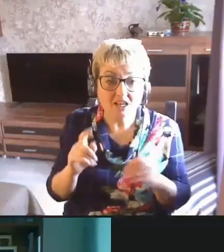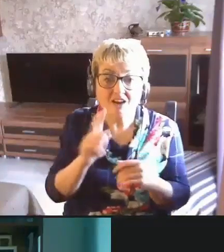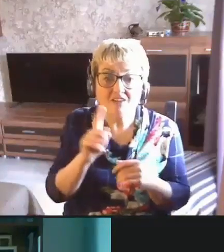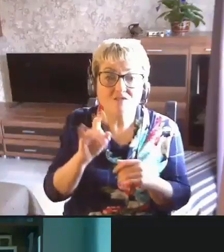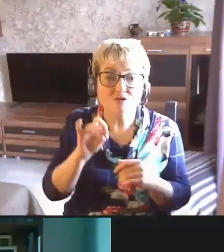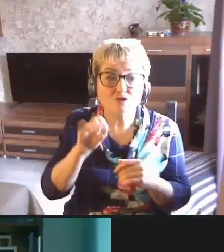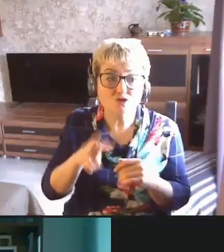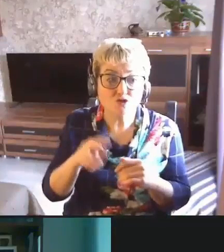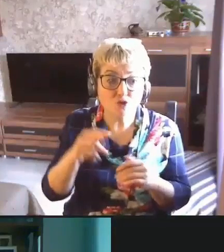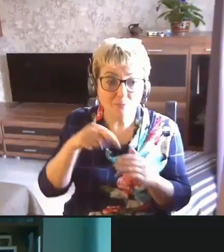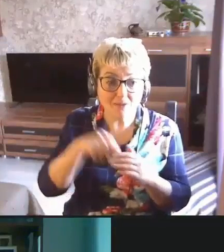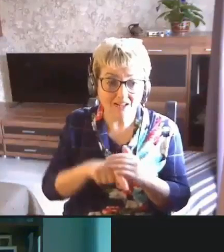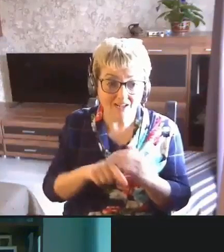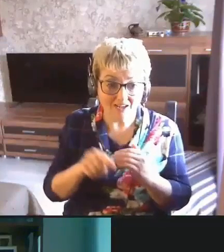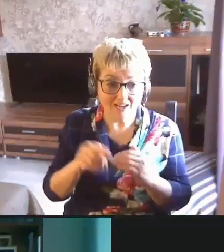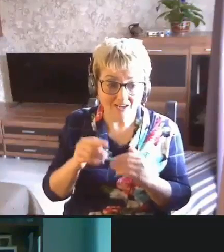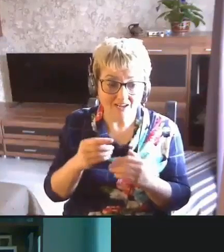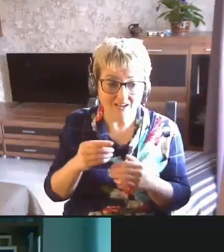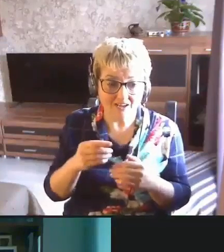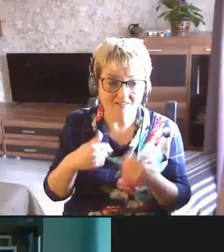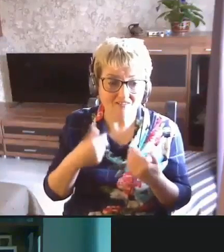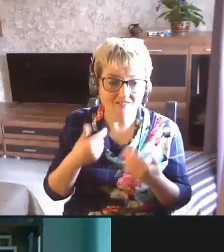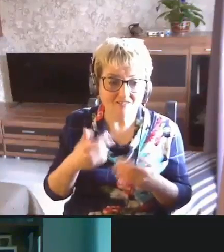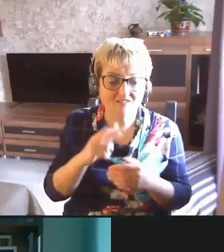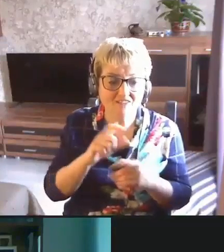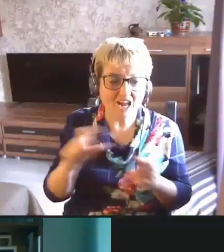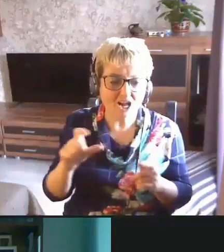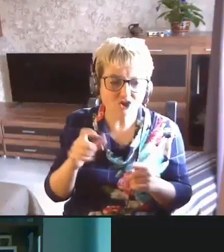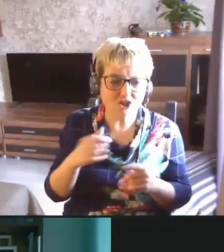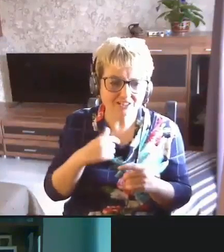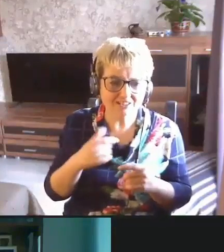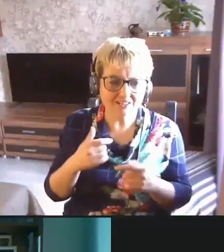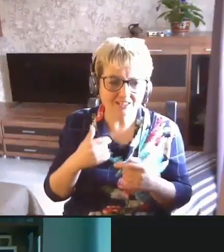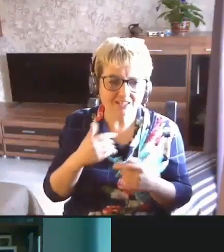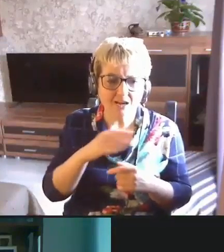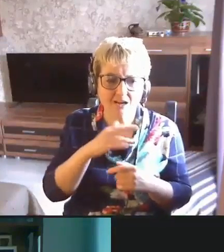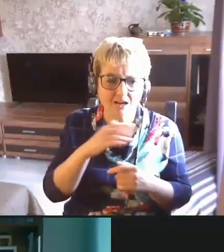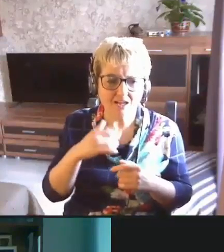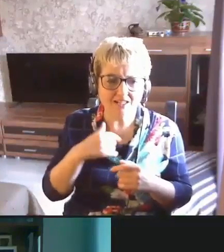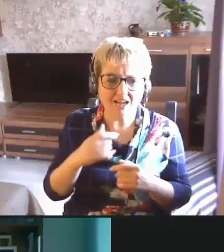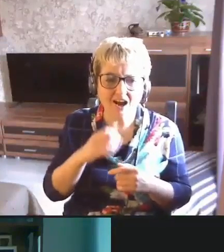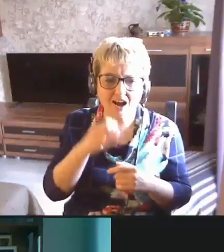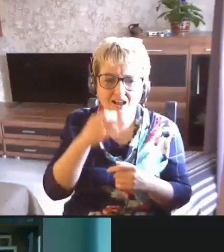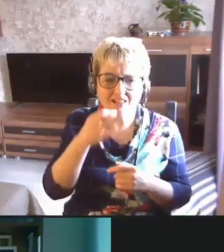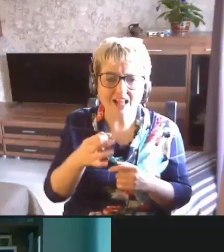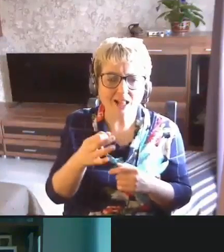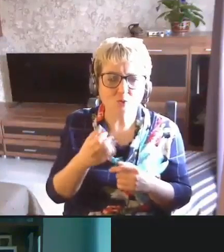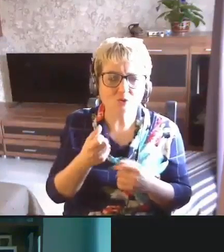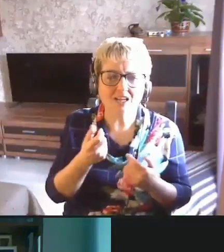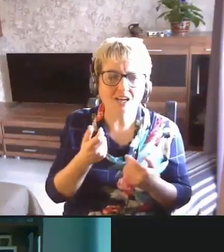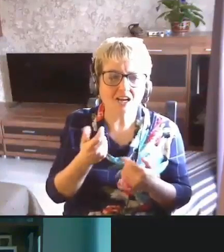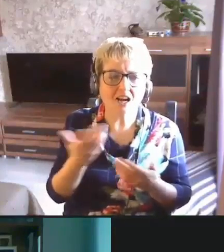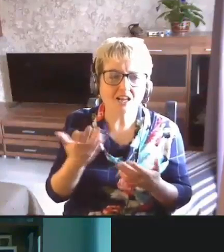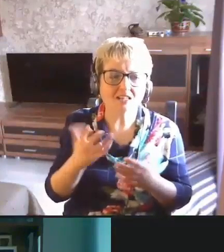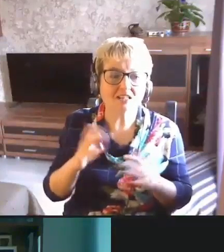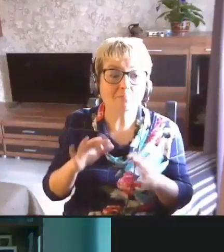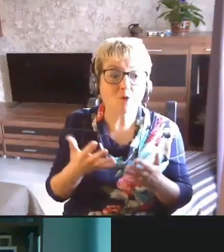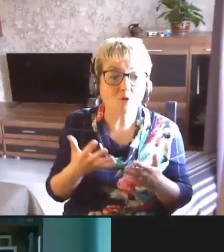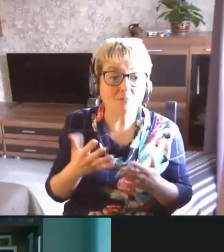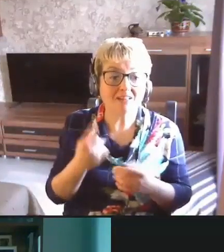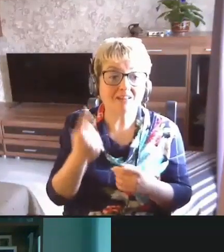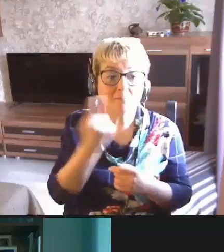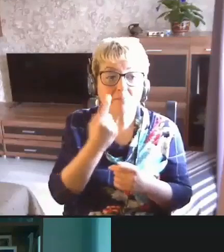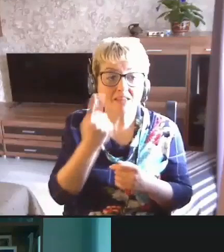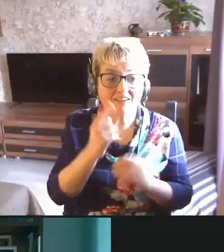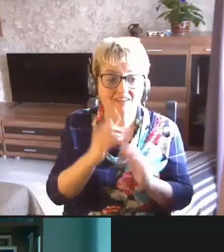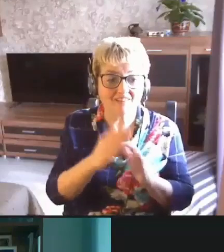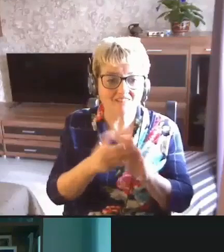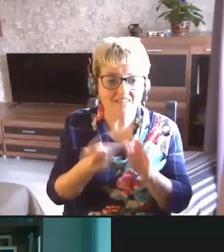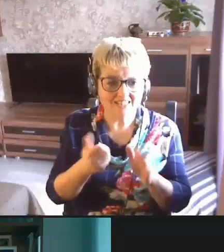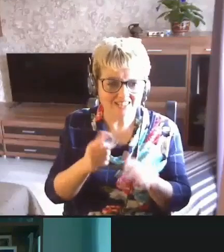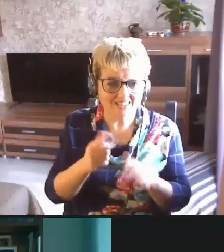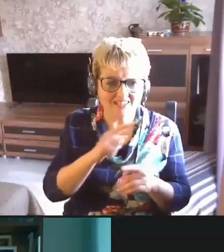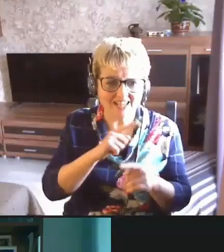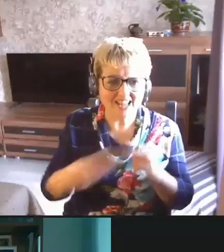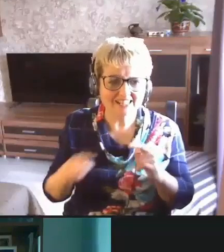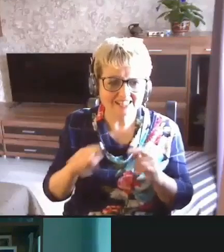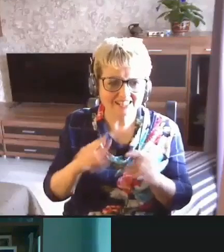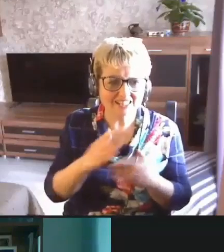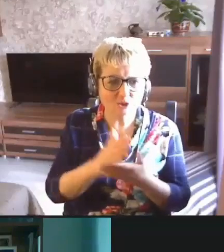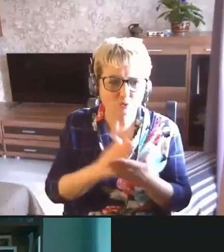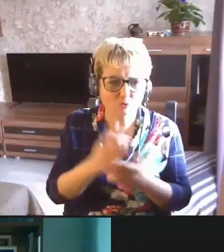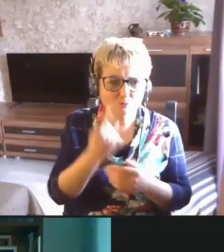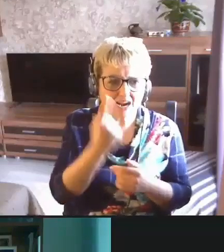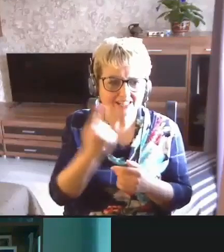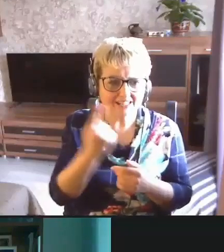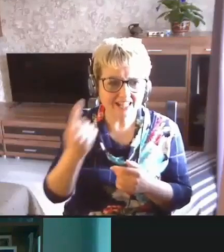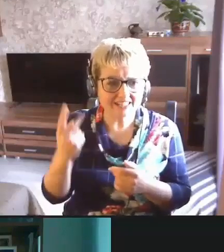В она выражается? Я настаточусь на многих моментах. Первое это вызов экстренных служб